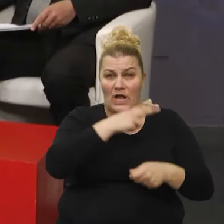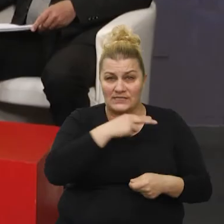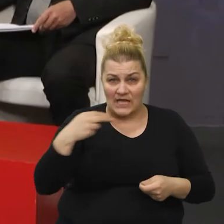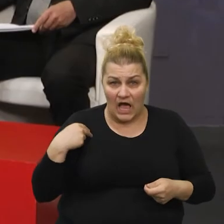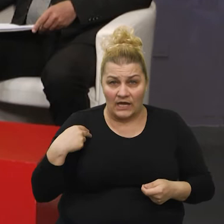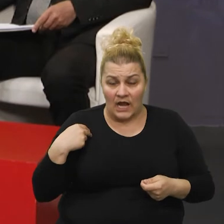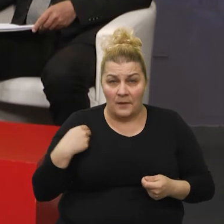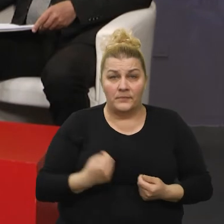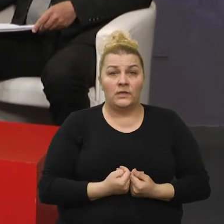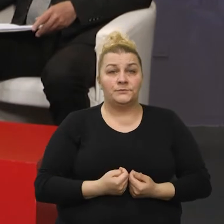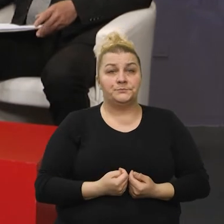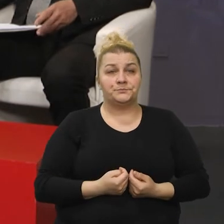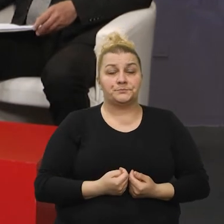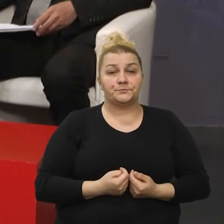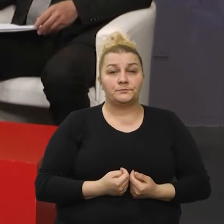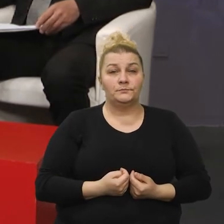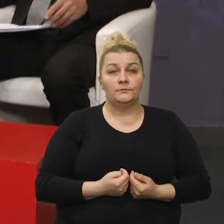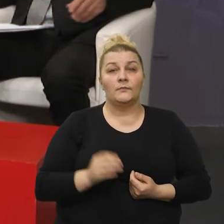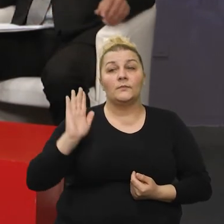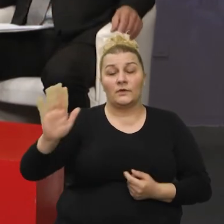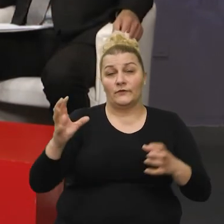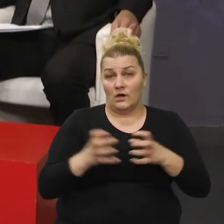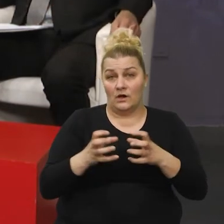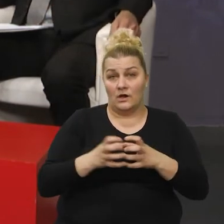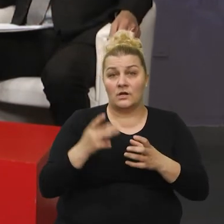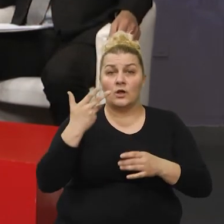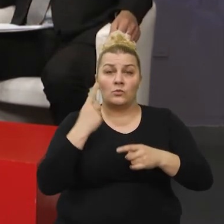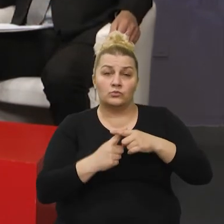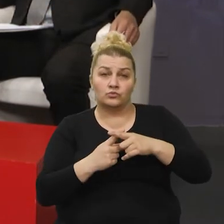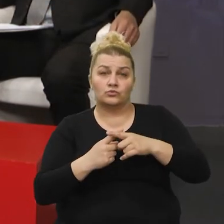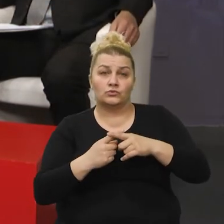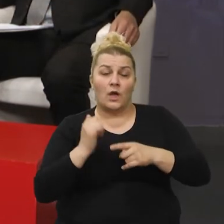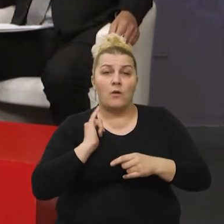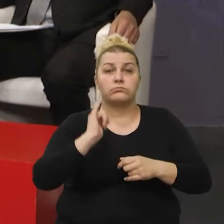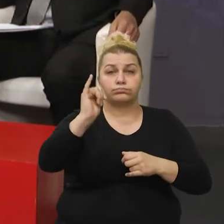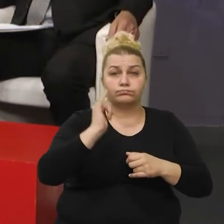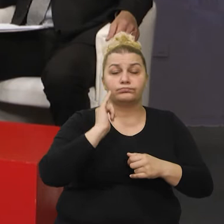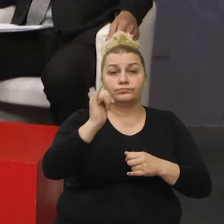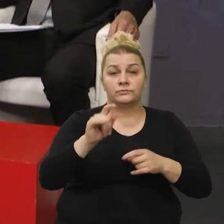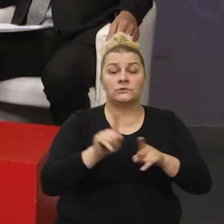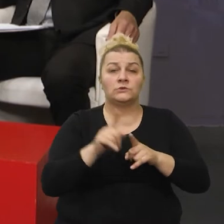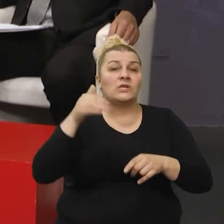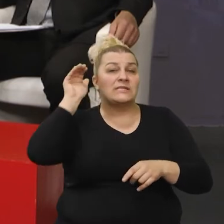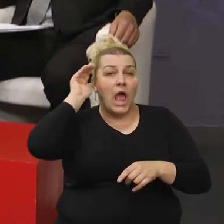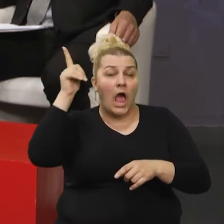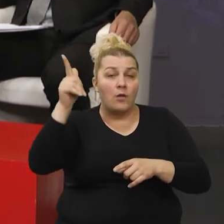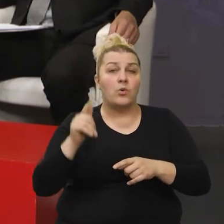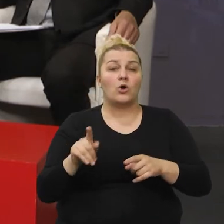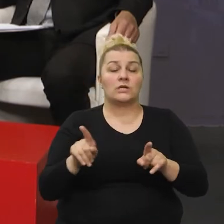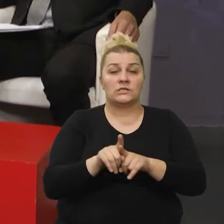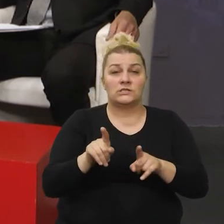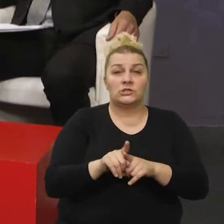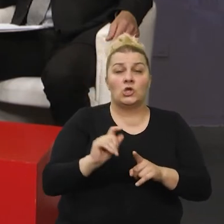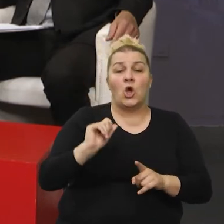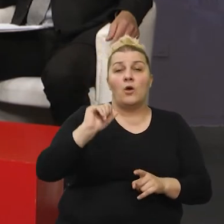tim povodom vaša ekipa na čelu s vama. Nekoliko puta ste bili i u Hrvatskom državnom saboru, bili ste i kod prvog